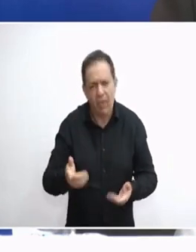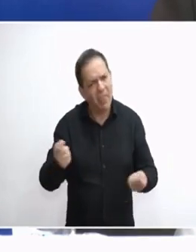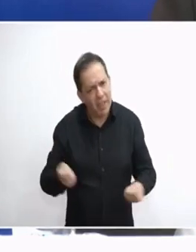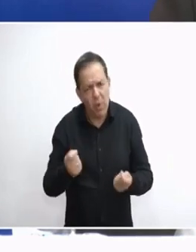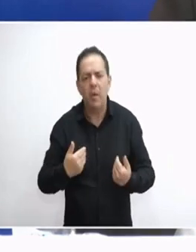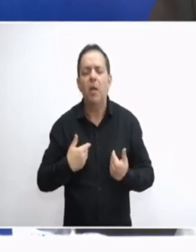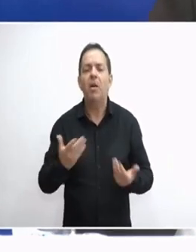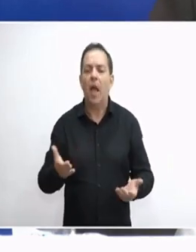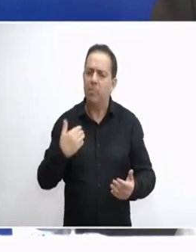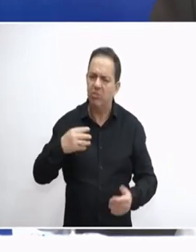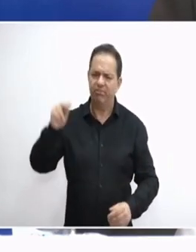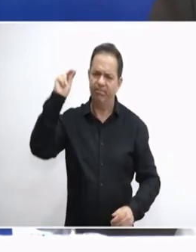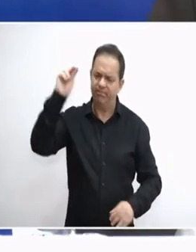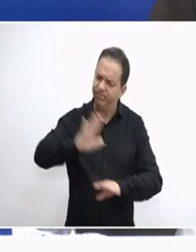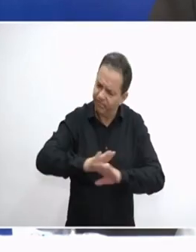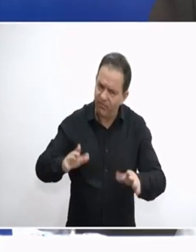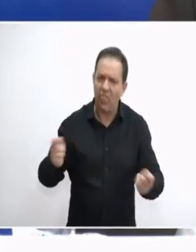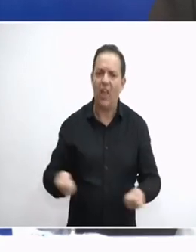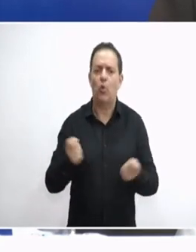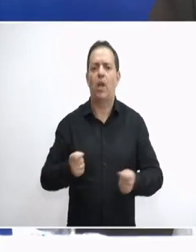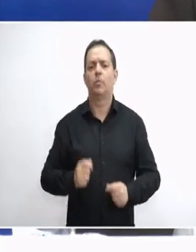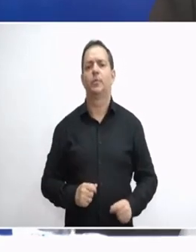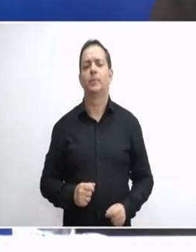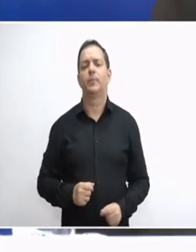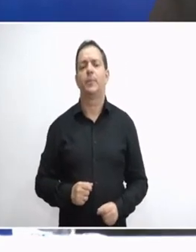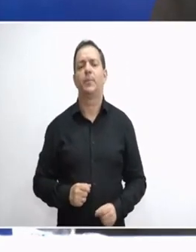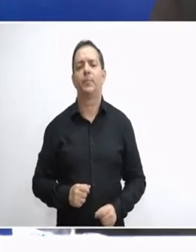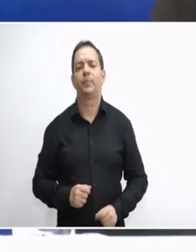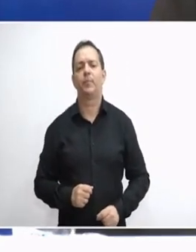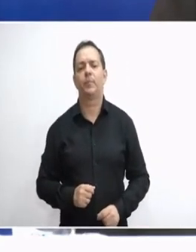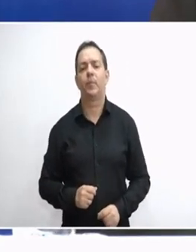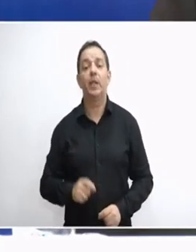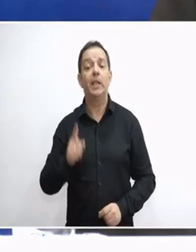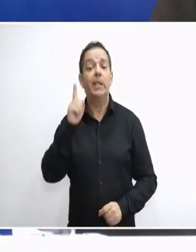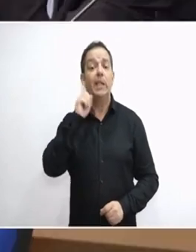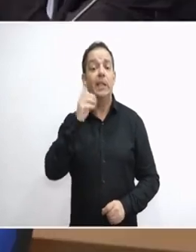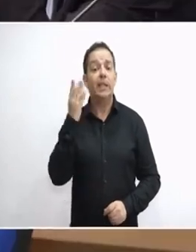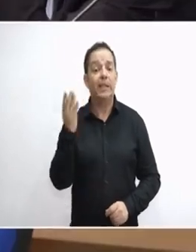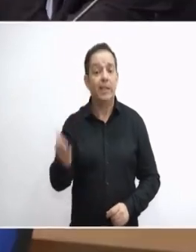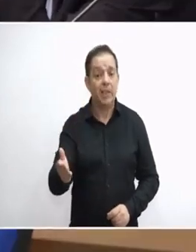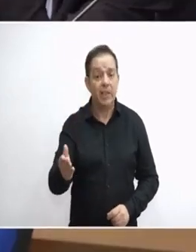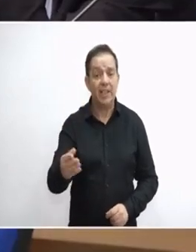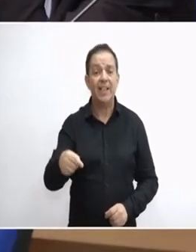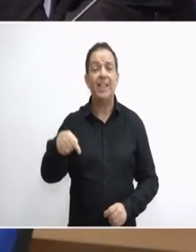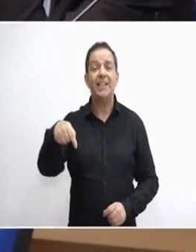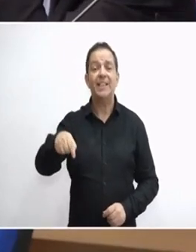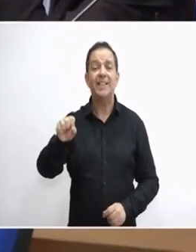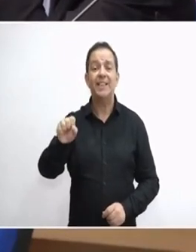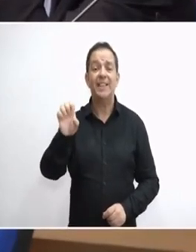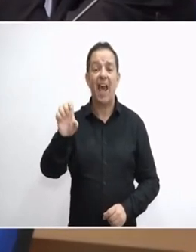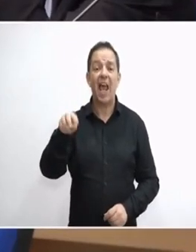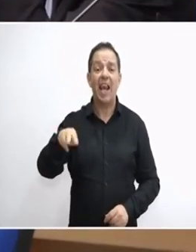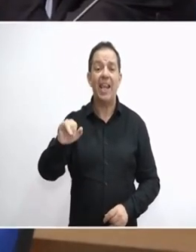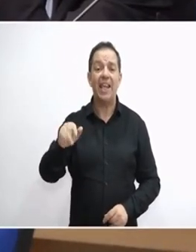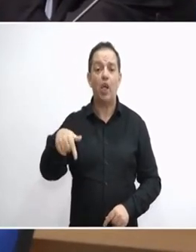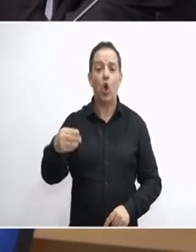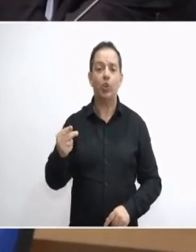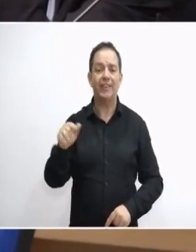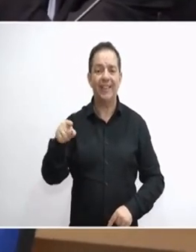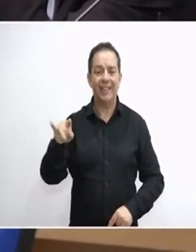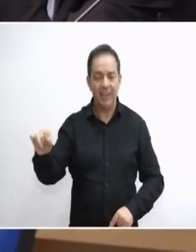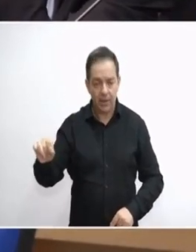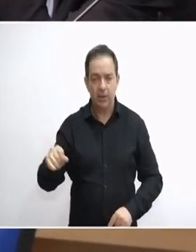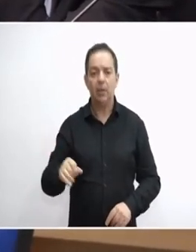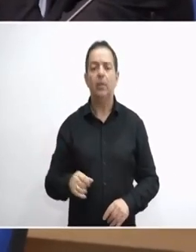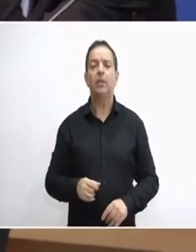εγγυόμαστε ότι μπορούμε να το κάνουμε. Αλλά πρέπει να μας στέλνουμε. Να περάσουμε στην κυρία Τσεριγότη από το starata.gr